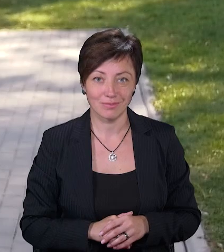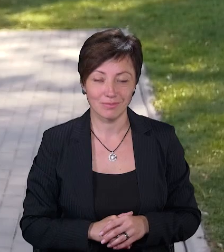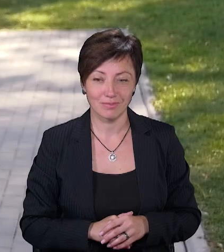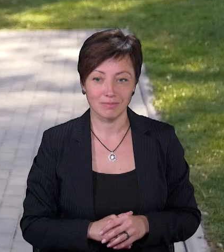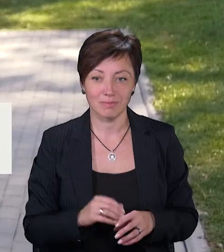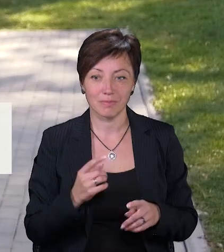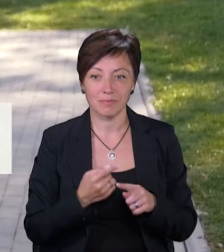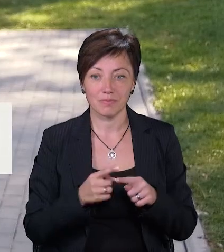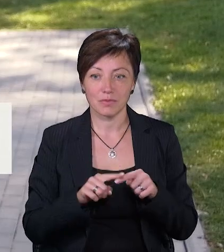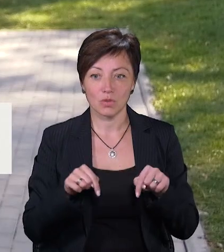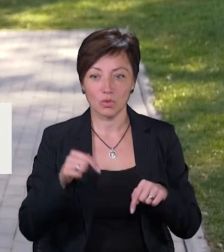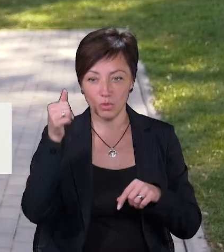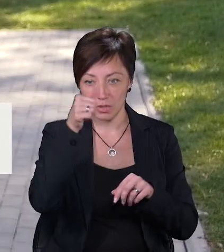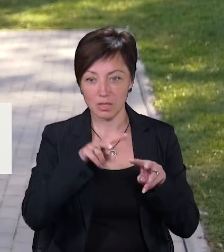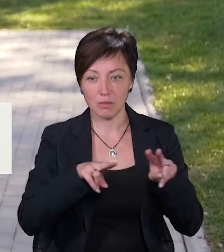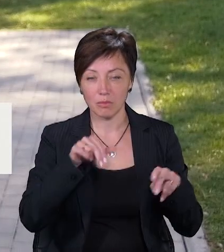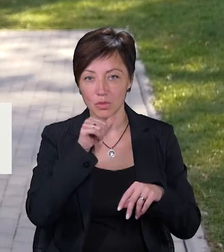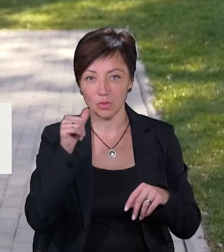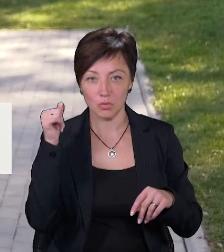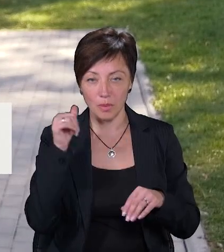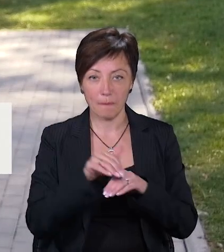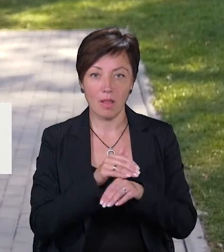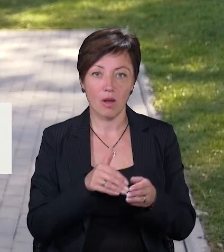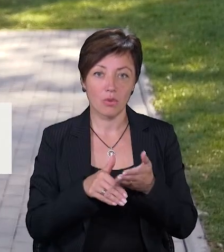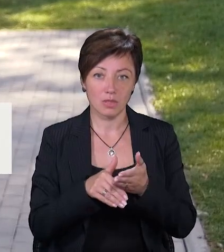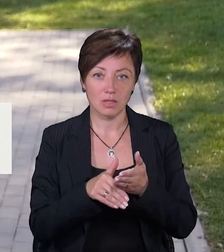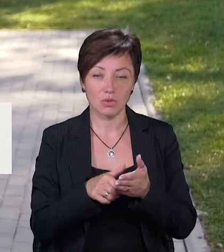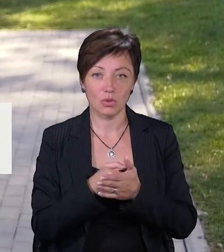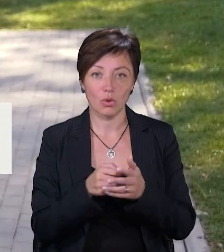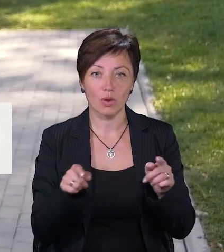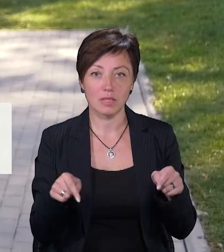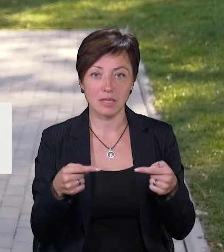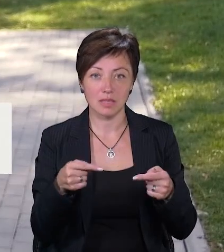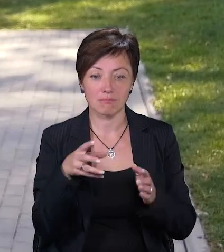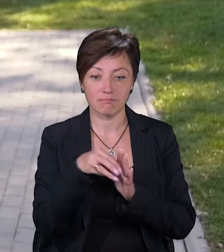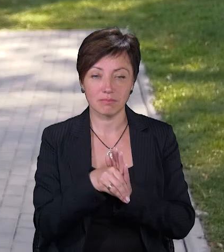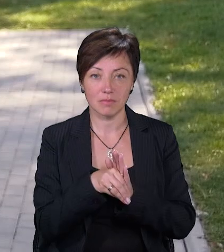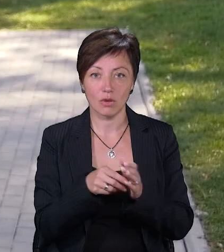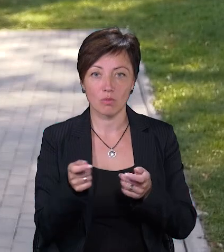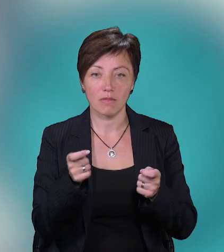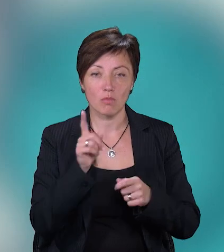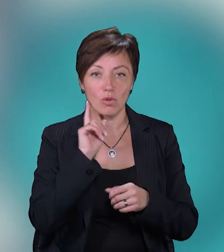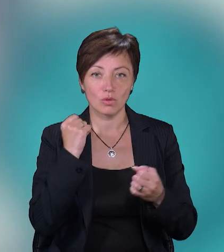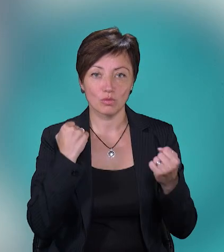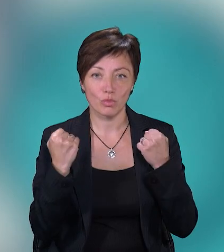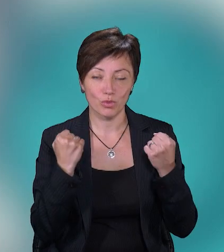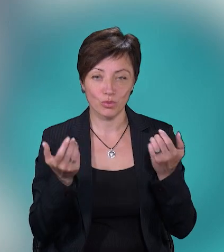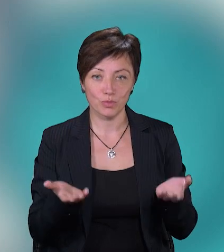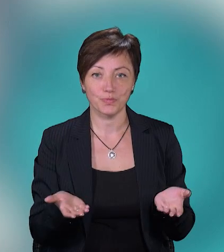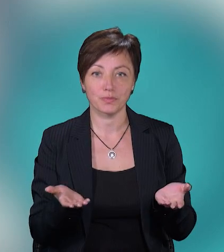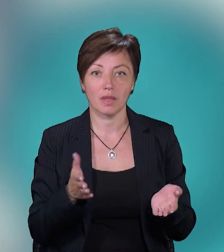Цьогоріч, так як і минулого року, цей захід є благодійним. До організації долучилось управління молоді та спорту,